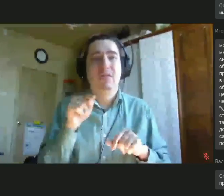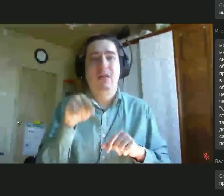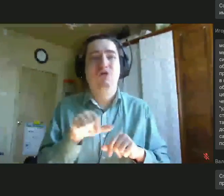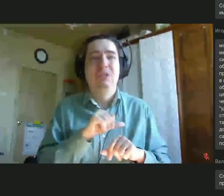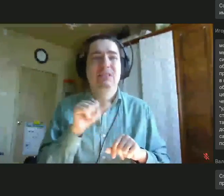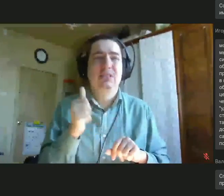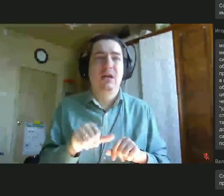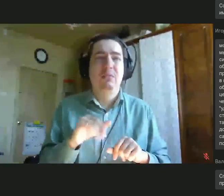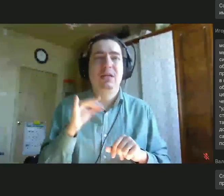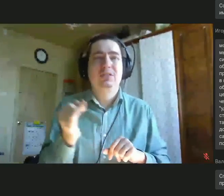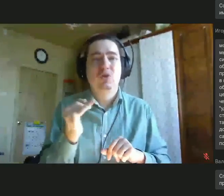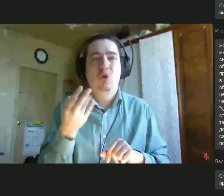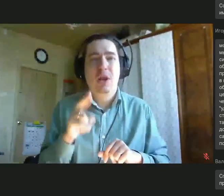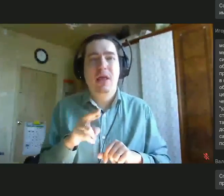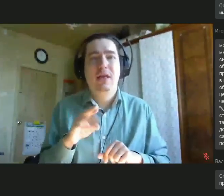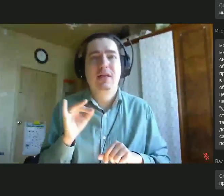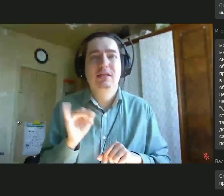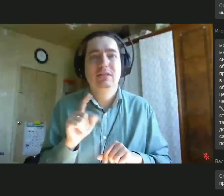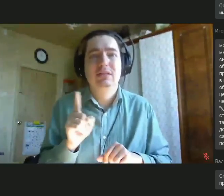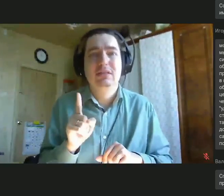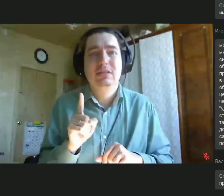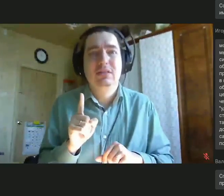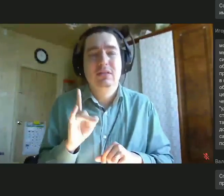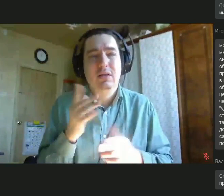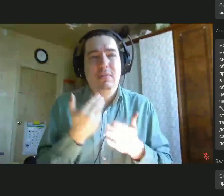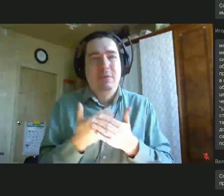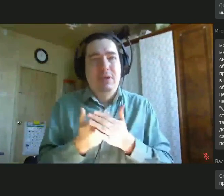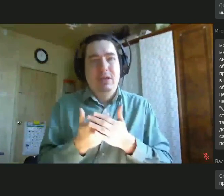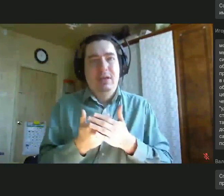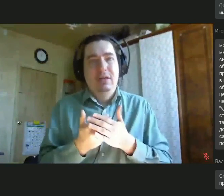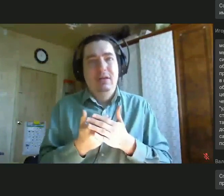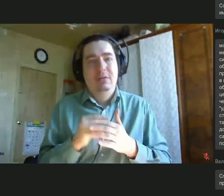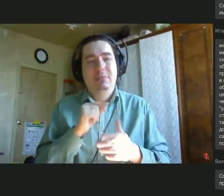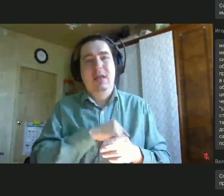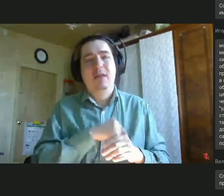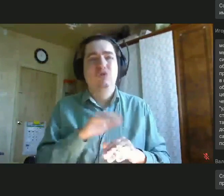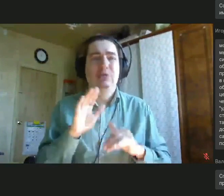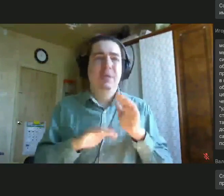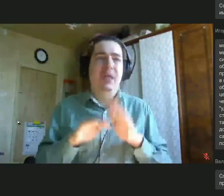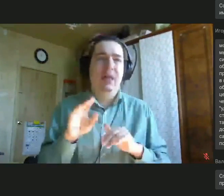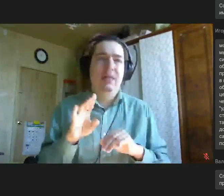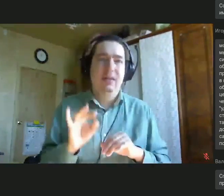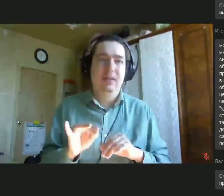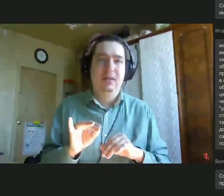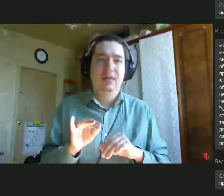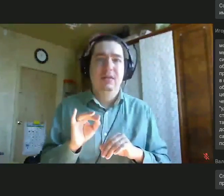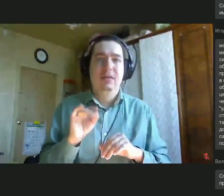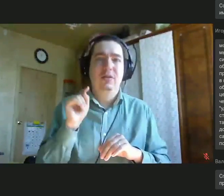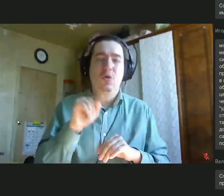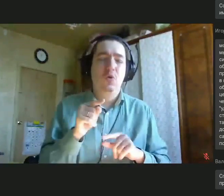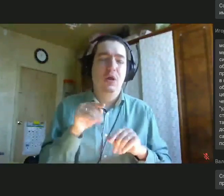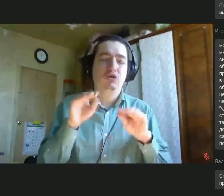же самая история и из, например, психологической практики. Решая одну или ту или